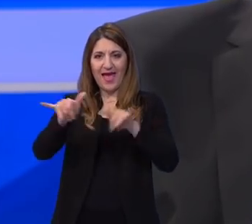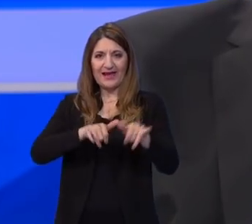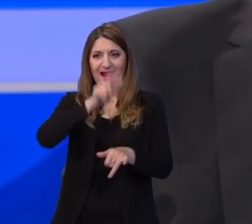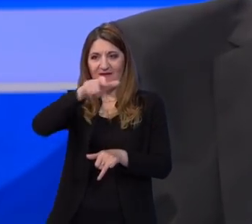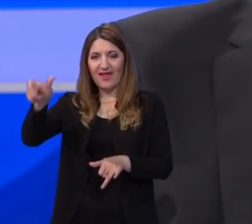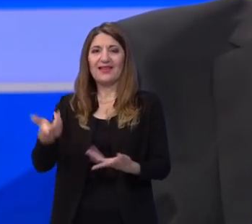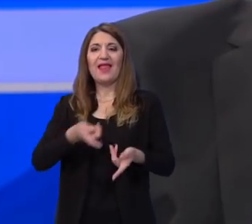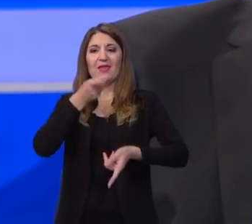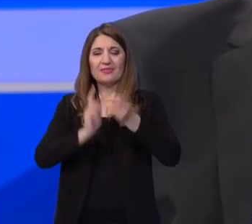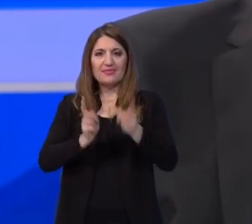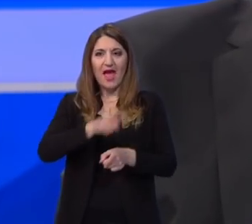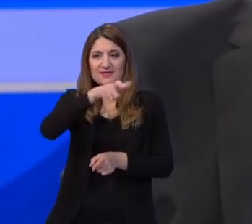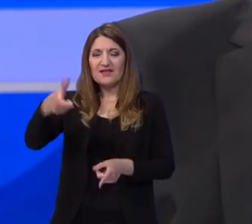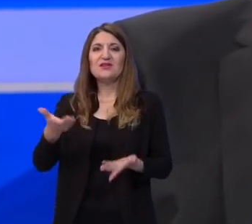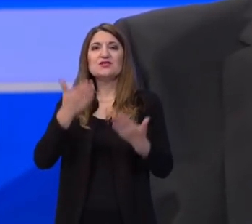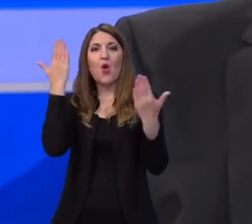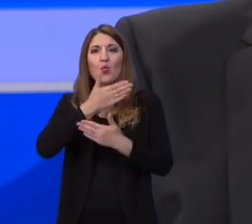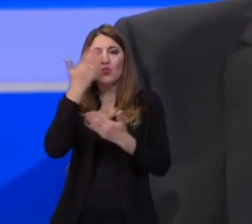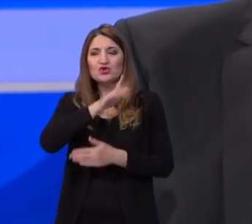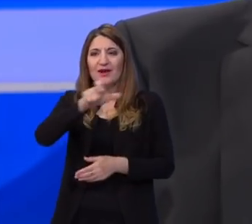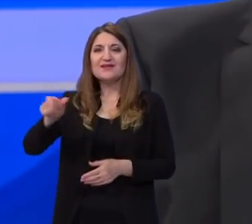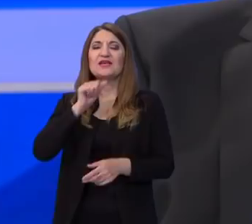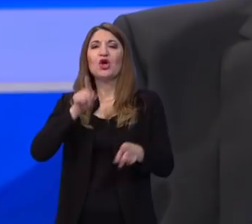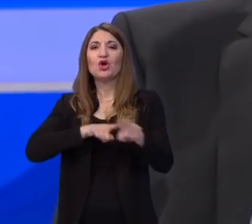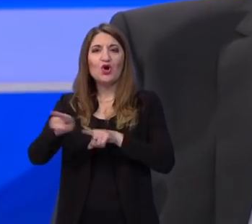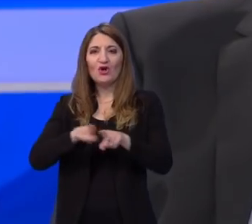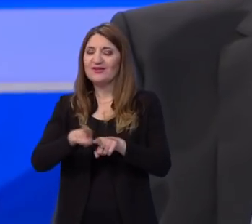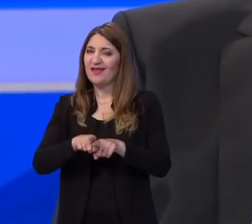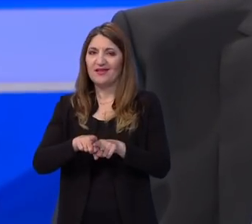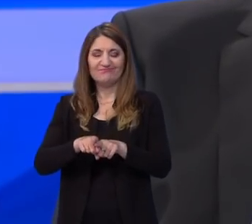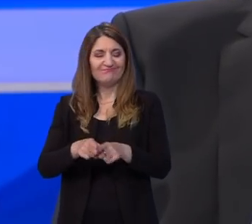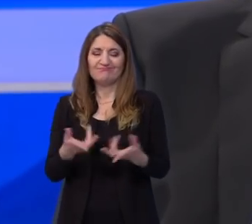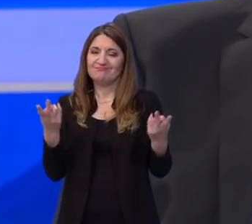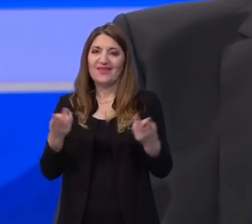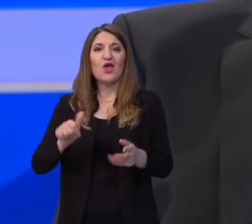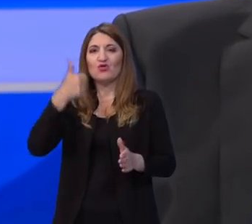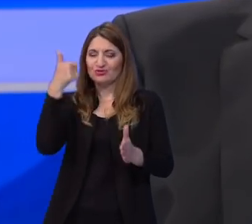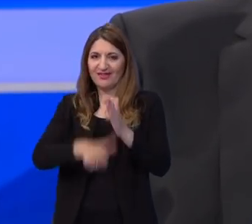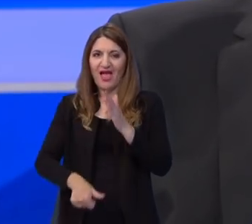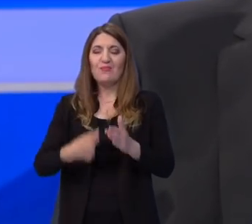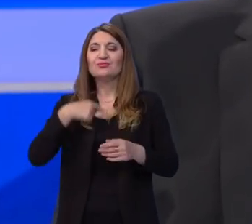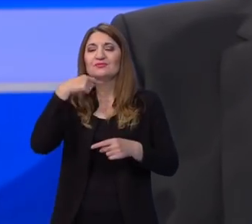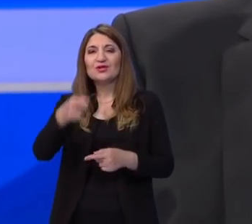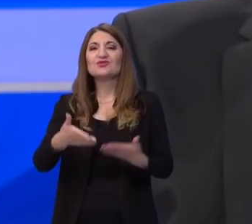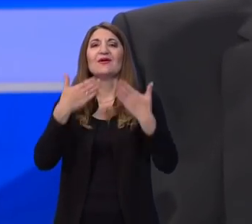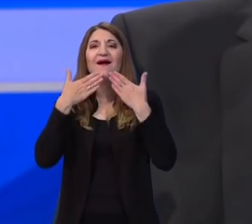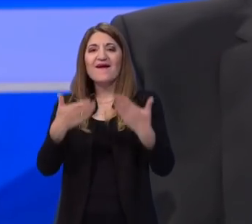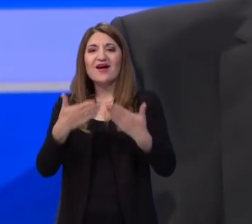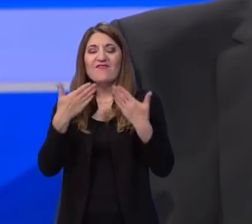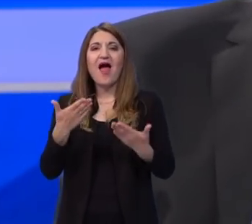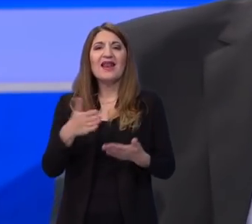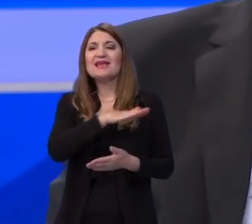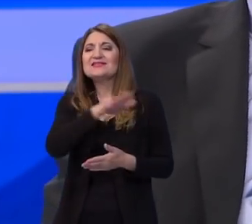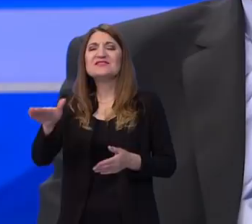nastavnicima, učenicima, roditeljima i evo, još jedan pa ću iskoristiti tu priliku da im zahvalim za